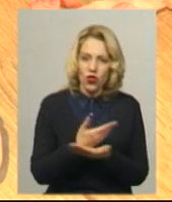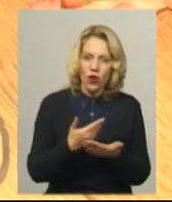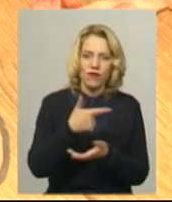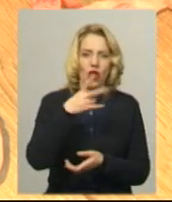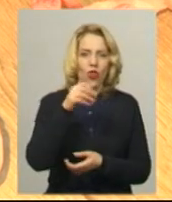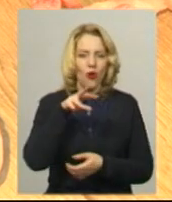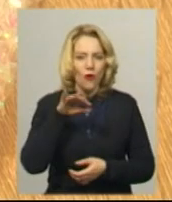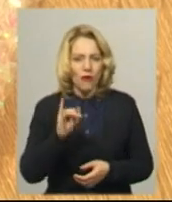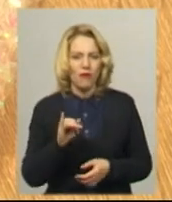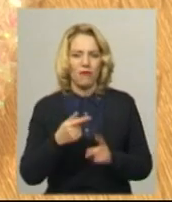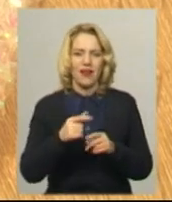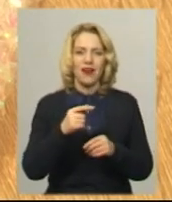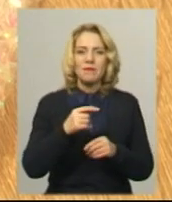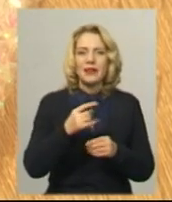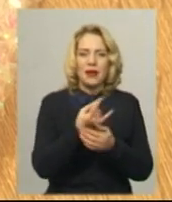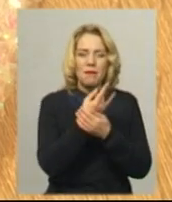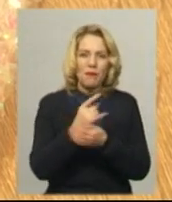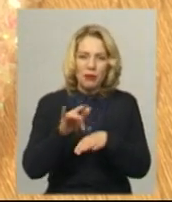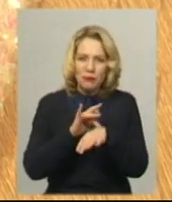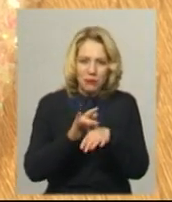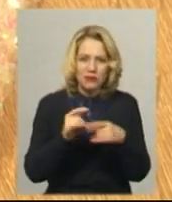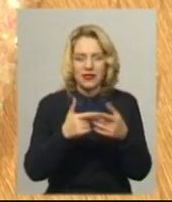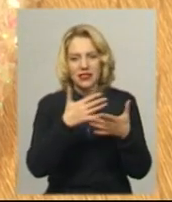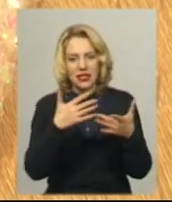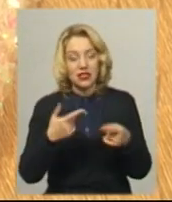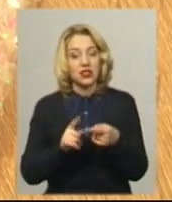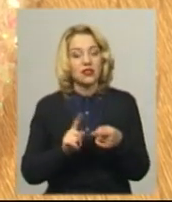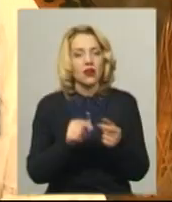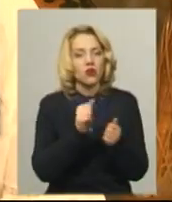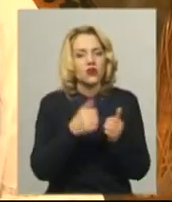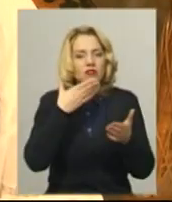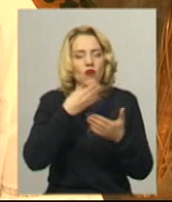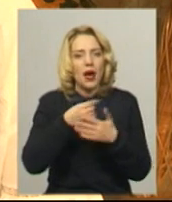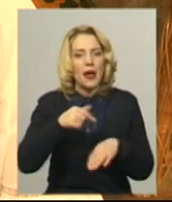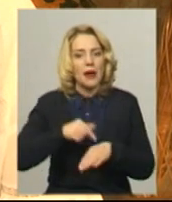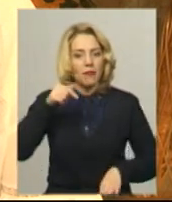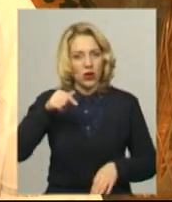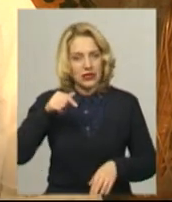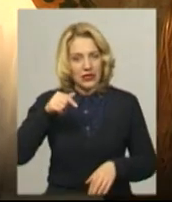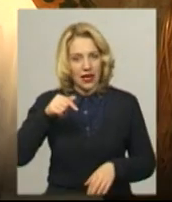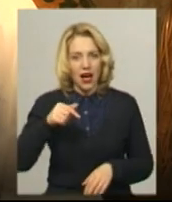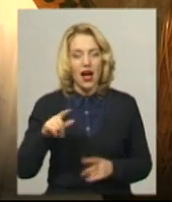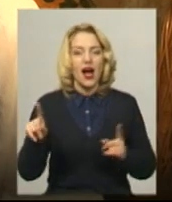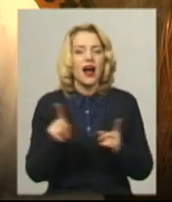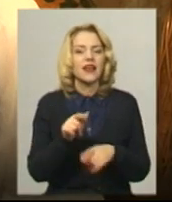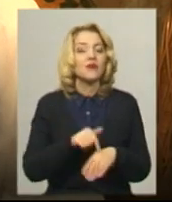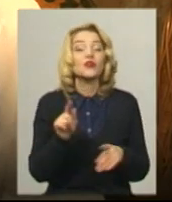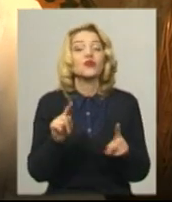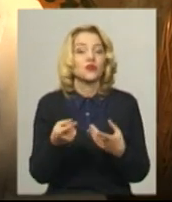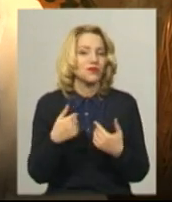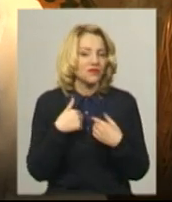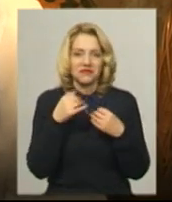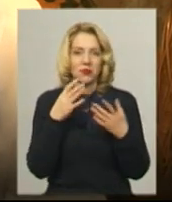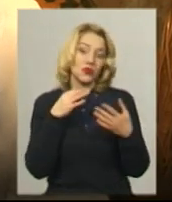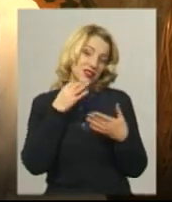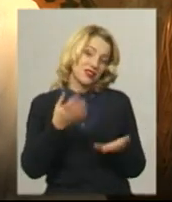та янголятками всередині прозорої кулі, розповідає майстриня Кожна з них має свою емоцію А емоції чому такі, я теж не можу